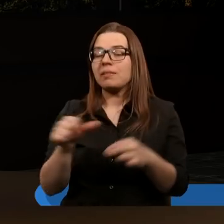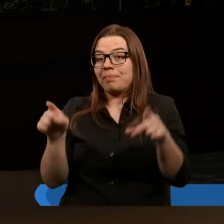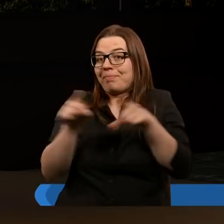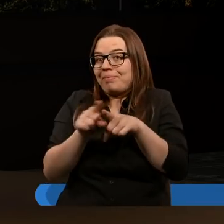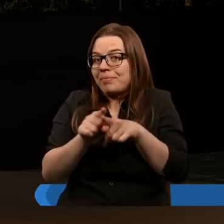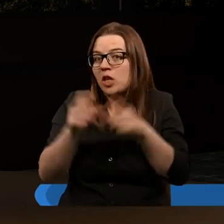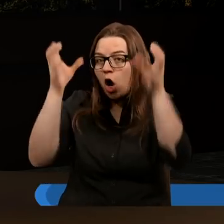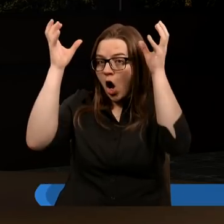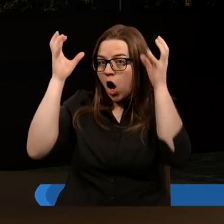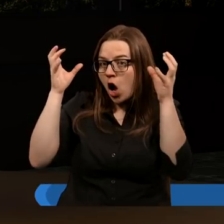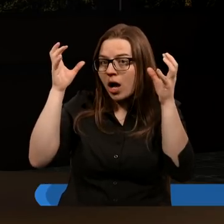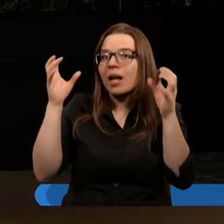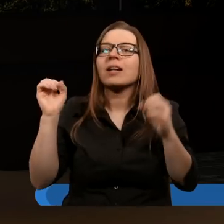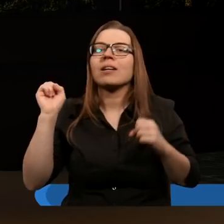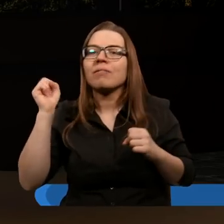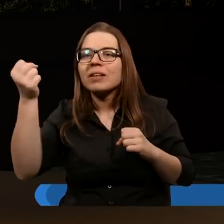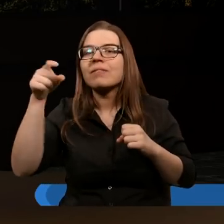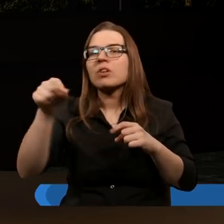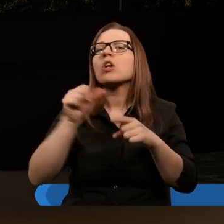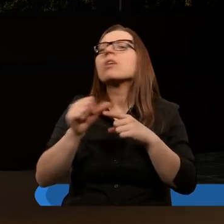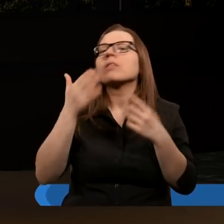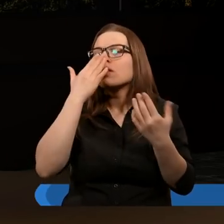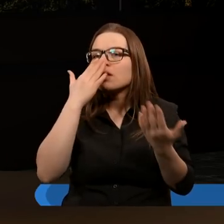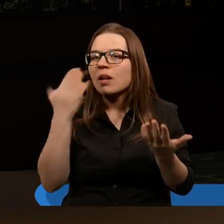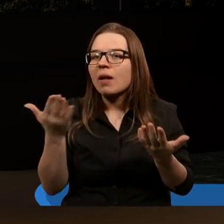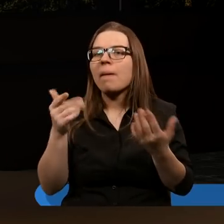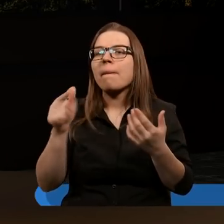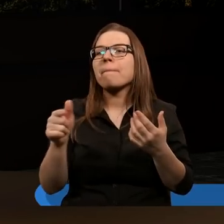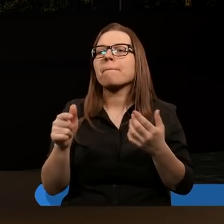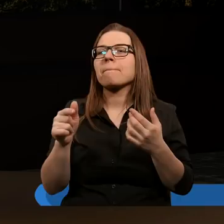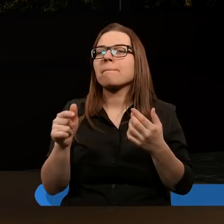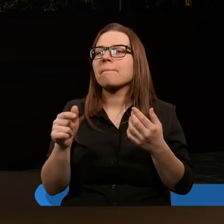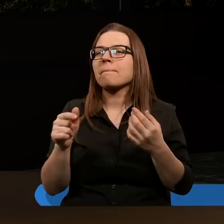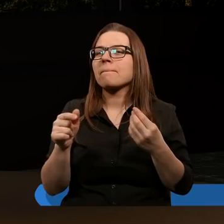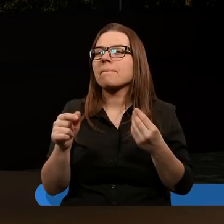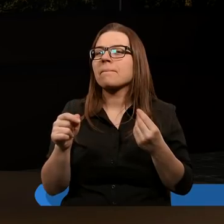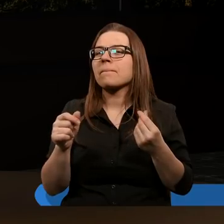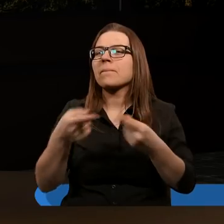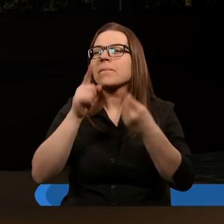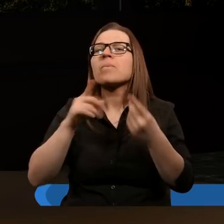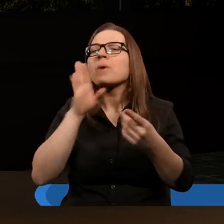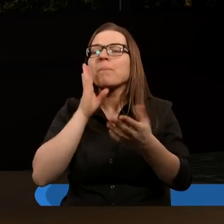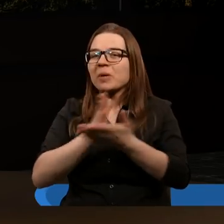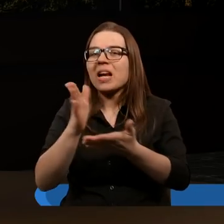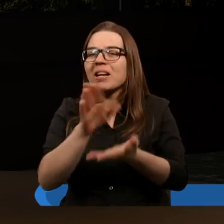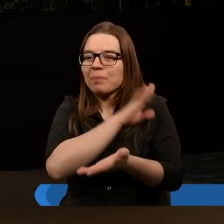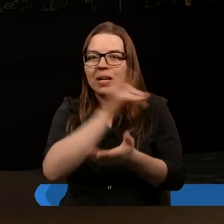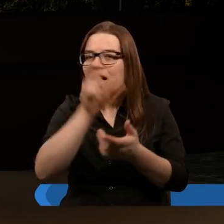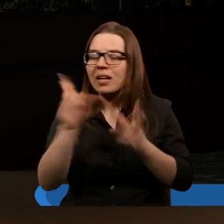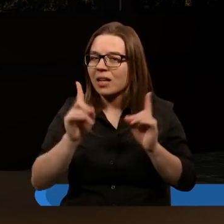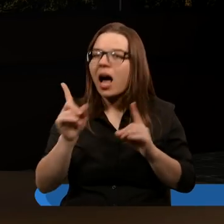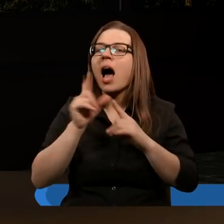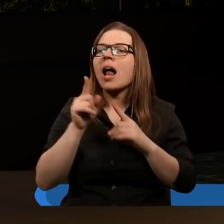korona, jak zwycięstwo. Zwycięstwo to jest to, co Jezus dla nas uzyskał przez śmierć na krzyżu. Ale